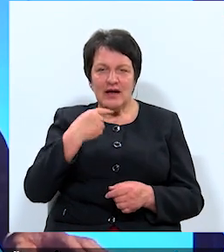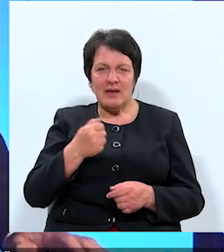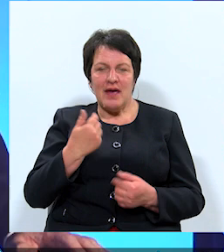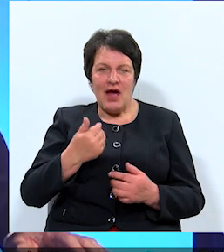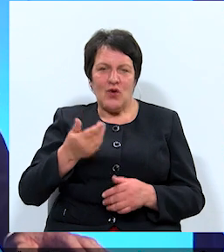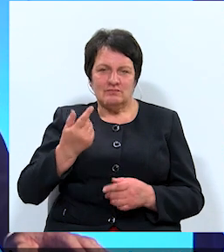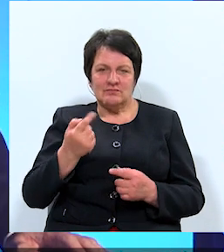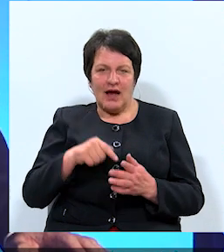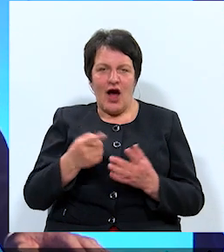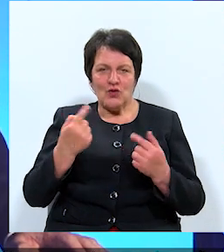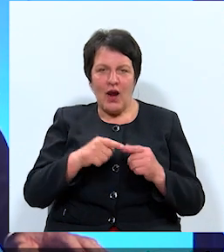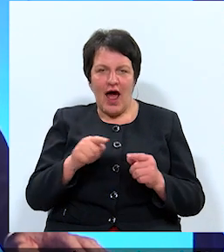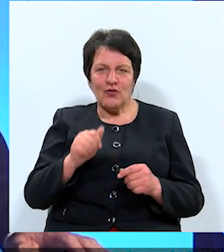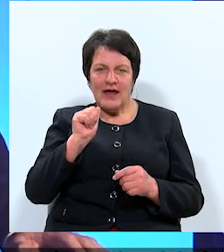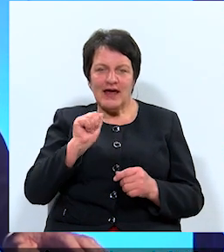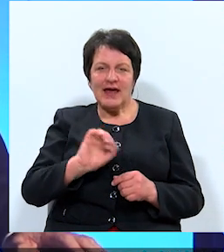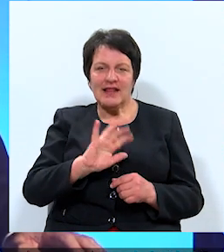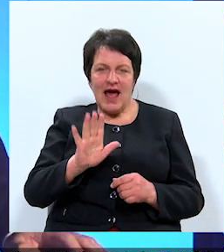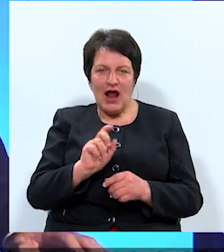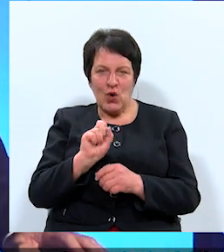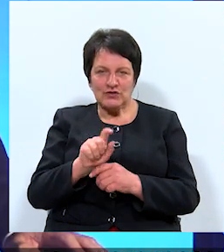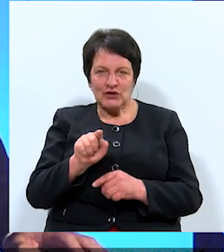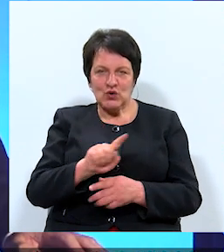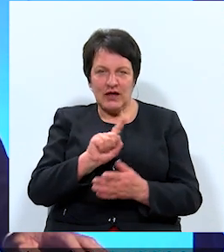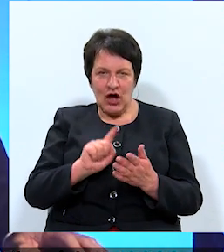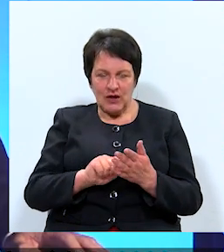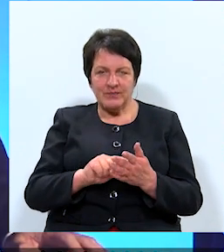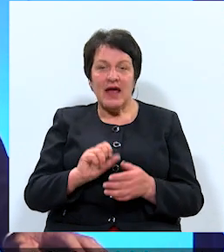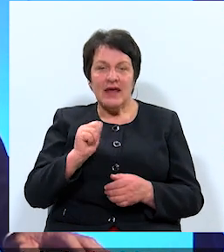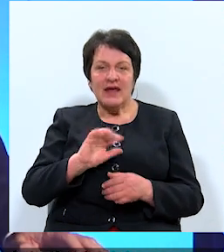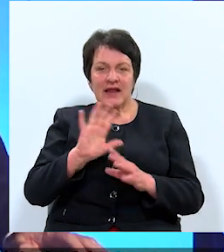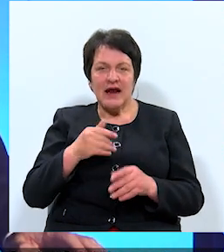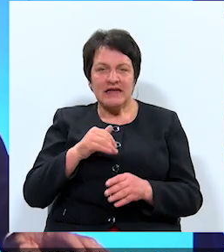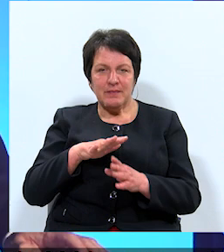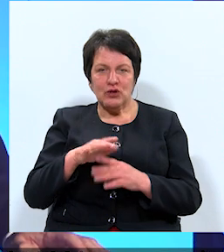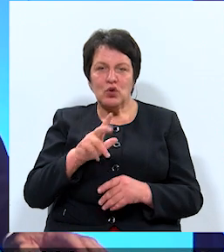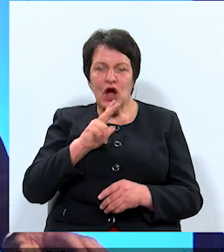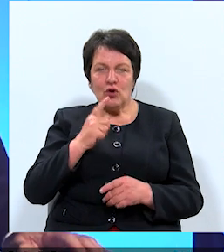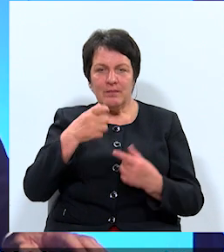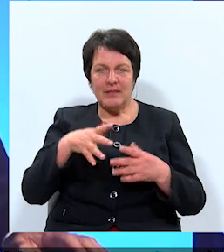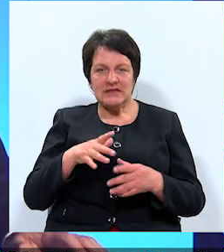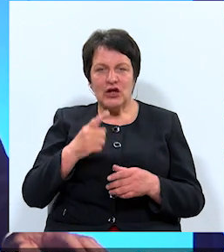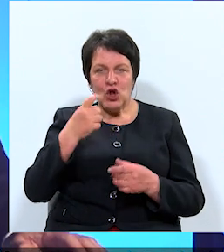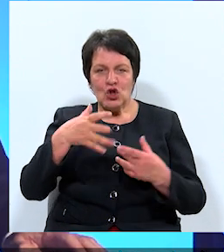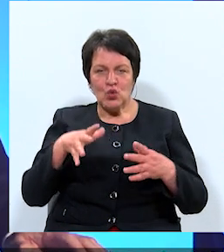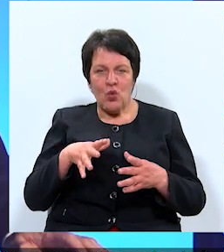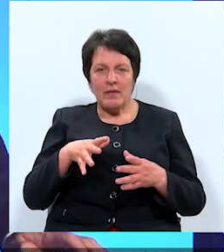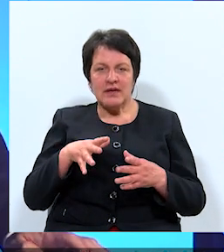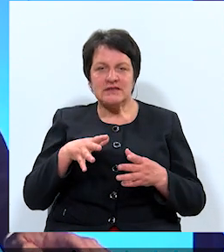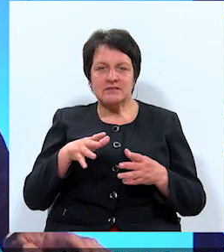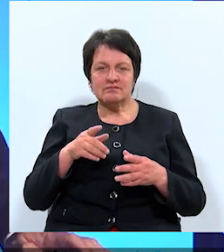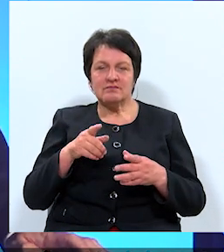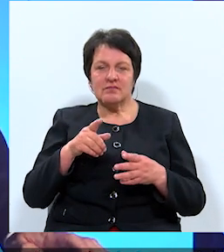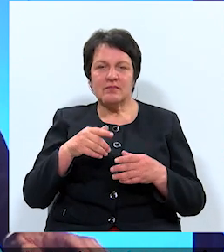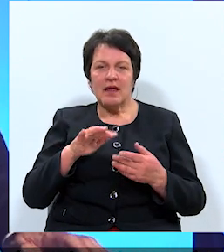laiku uzdot. Ikdienā es arī pildu Daugavpils pilsētas tomas priekšsēdētāja padomnieka